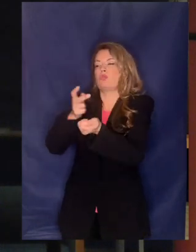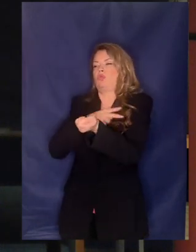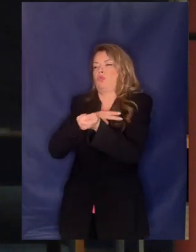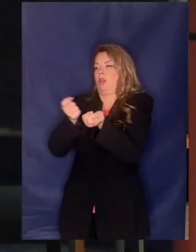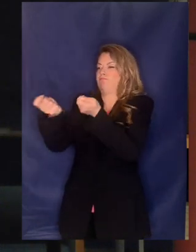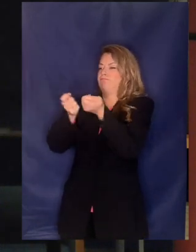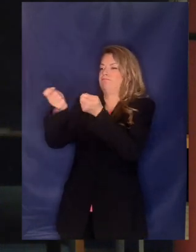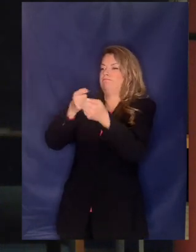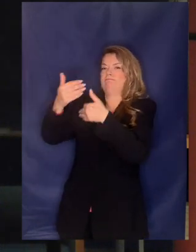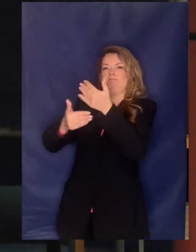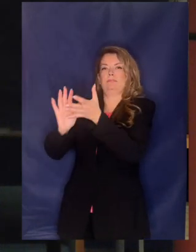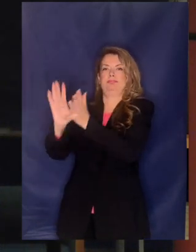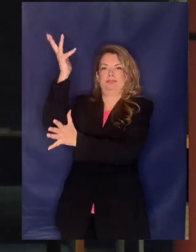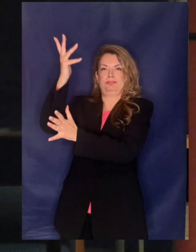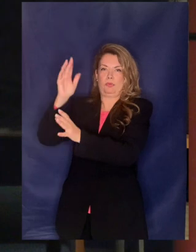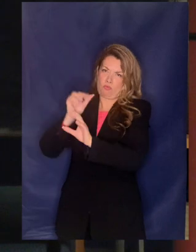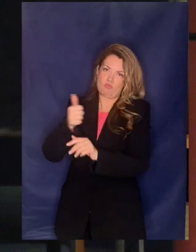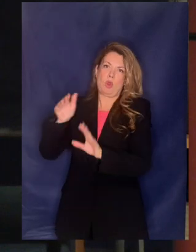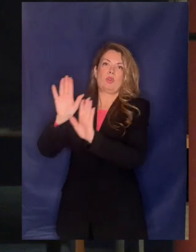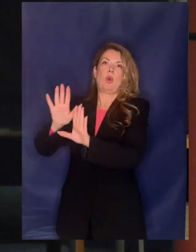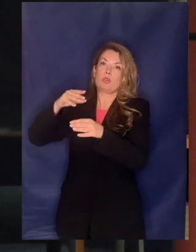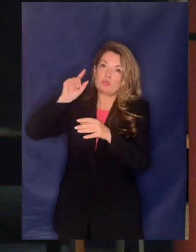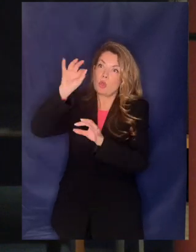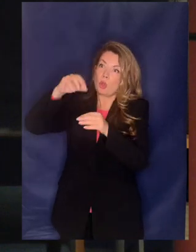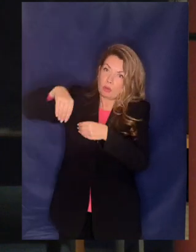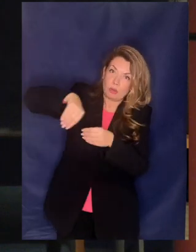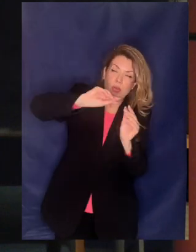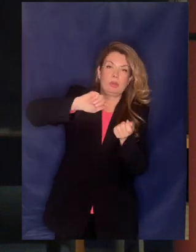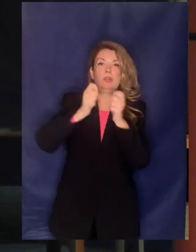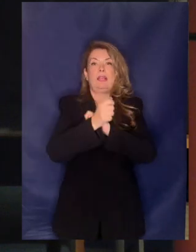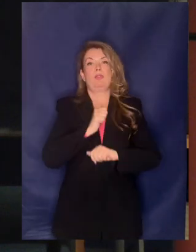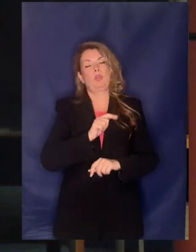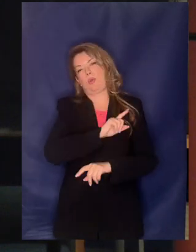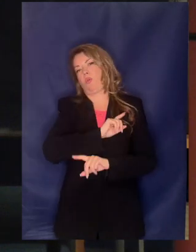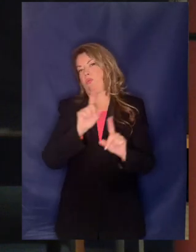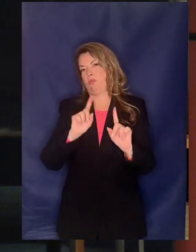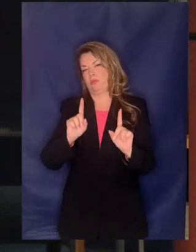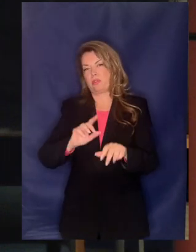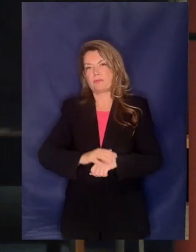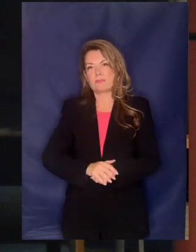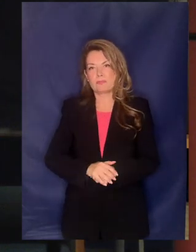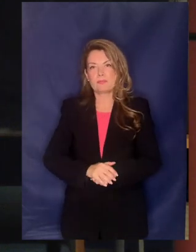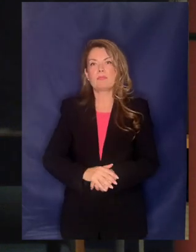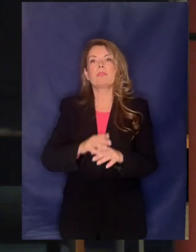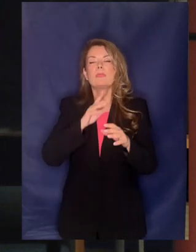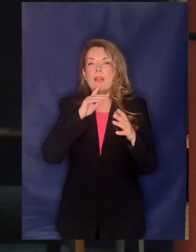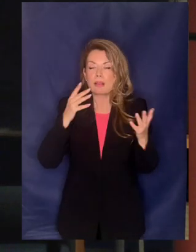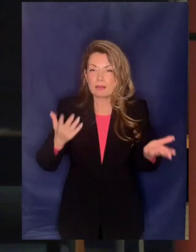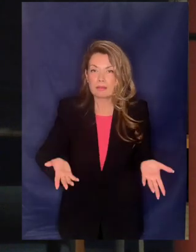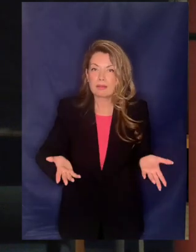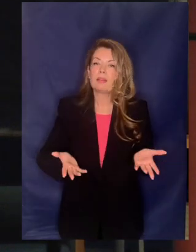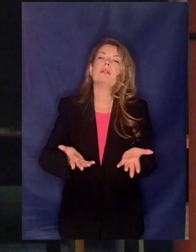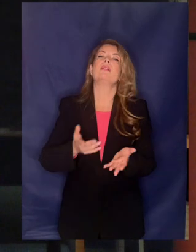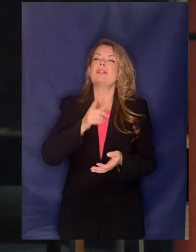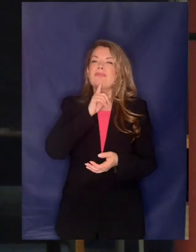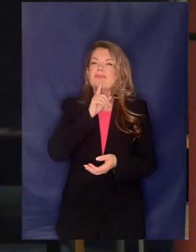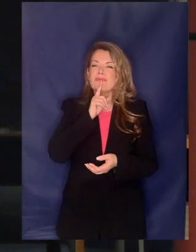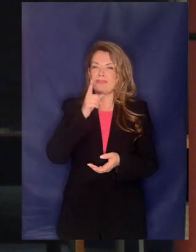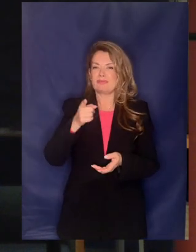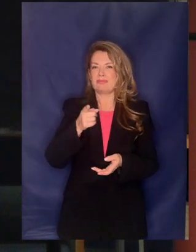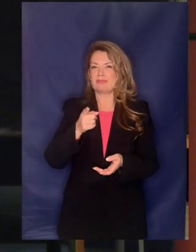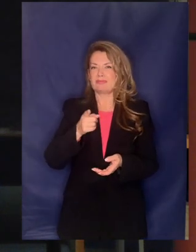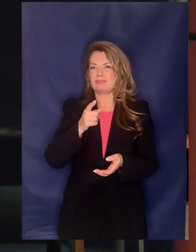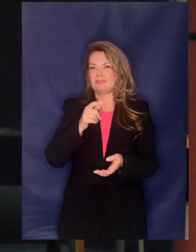παρόλα αυτά λέει το δικαστήριο ότι οι υπηρεσίες ύδρευσης και αποχέτευσης οι υπηρεσίες αυτές κοινής